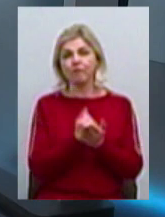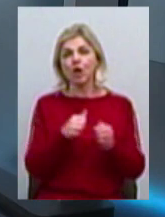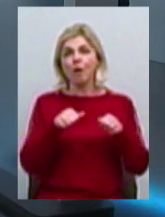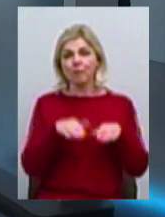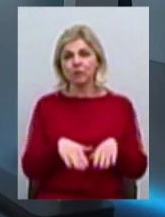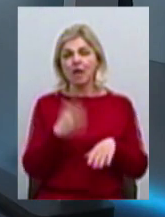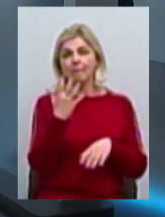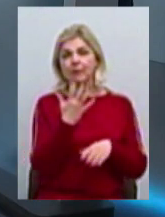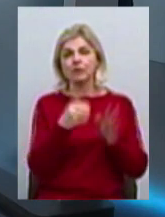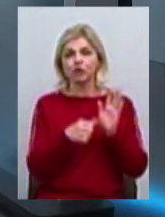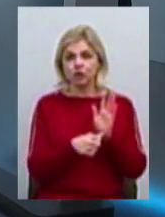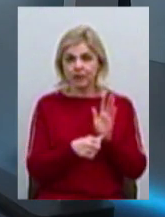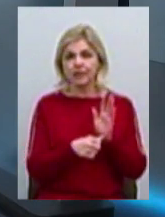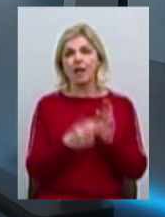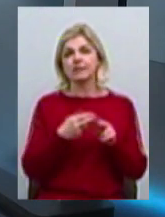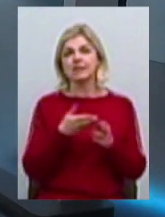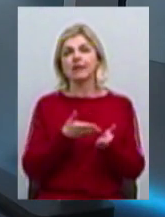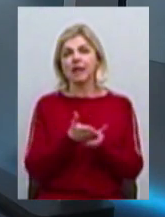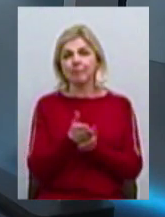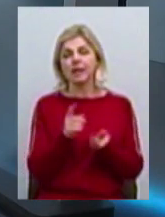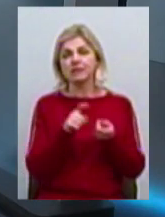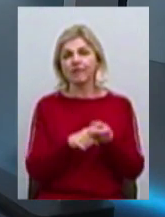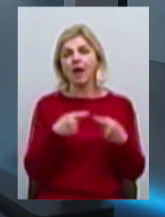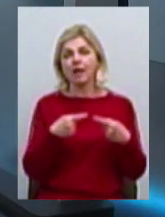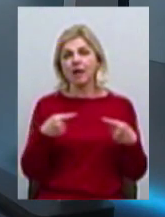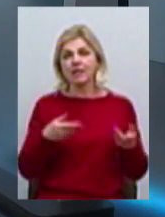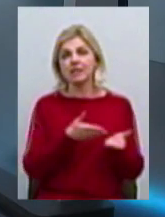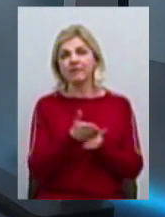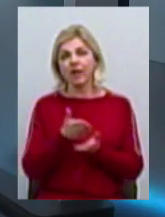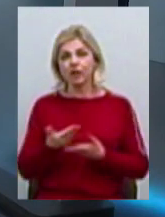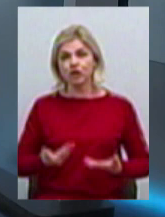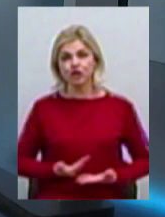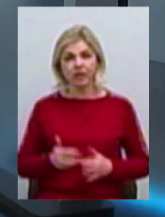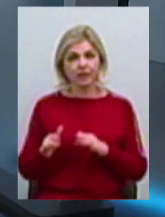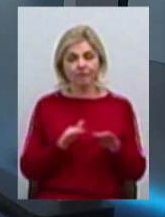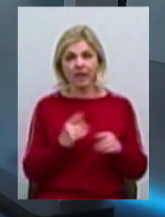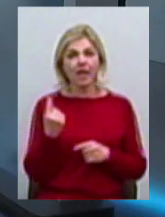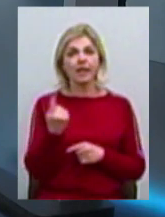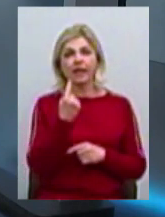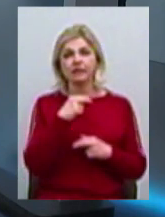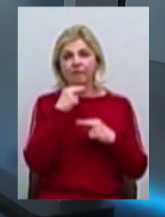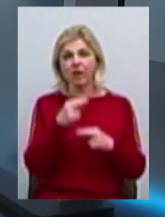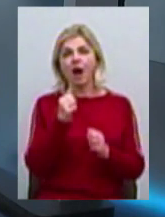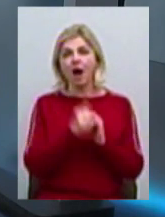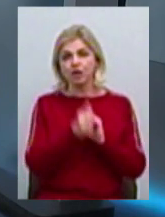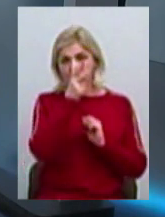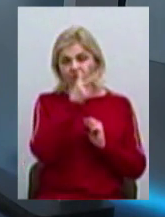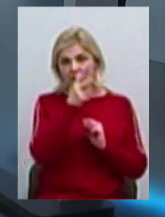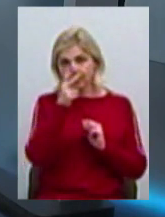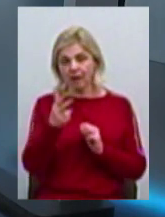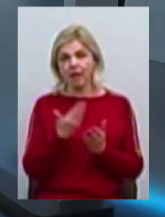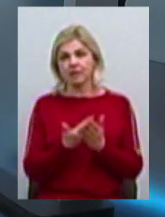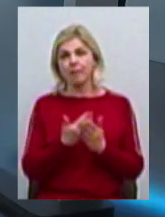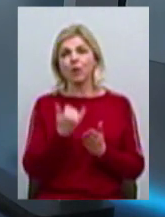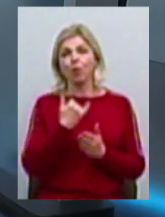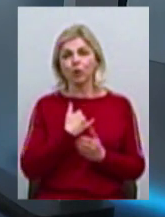.56, це напрямки, які торкаються в усіх сферах життєдіяльності, єдине, звертаю увагу, що поквартально у нас, наприклад,